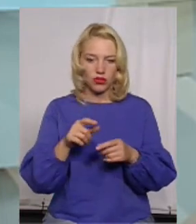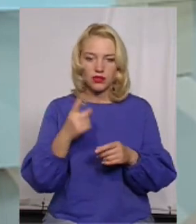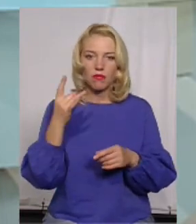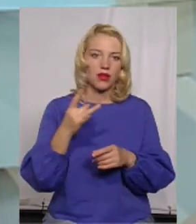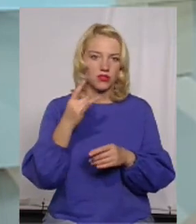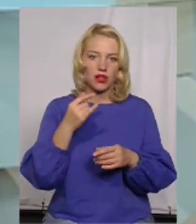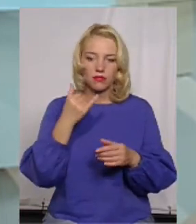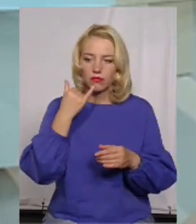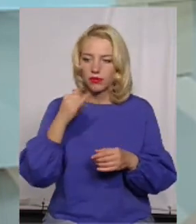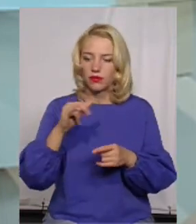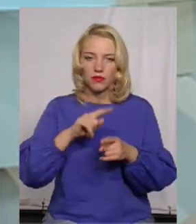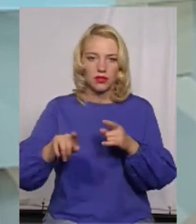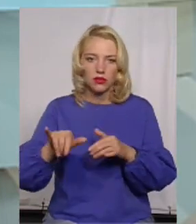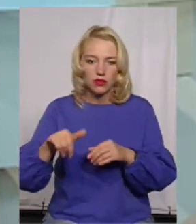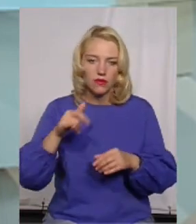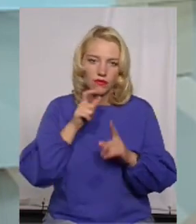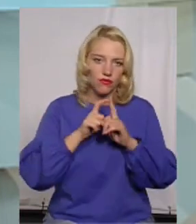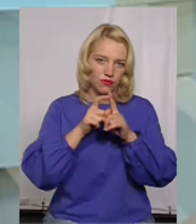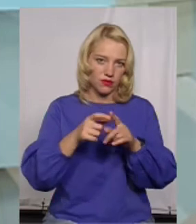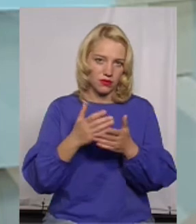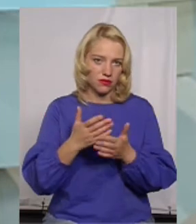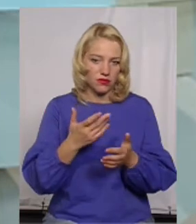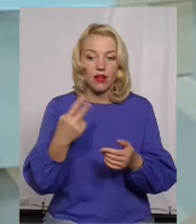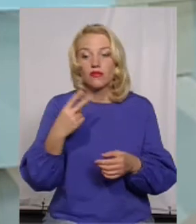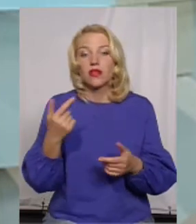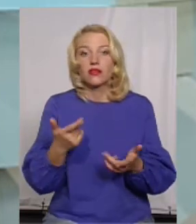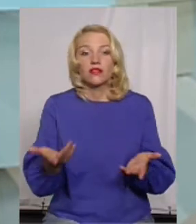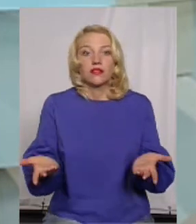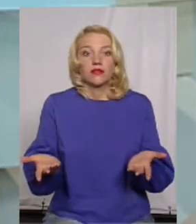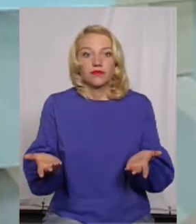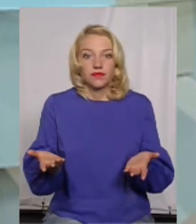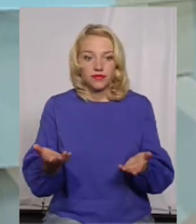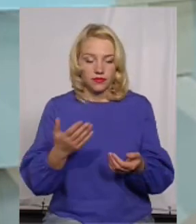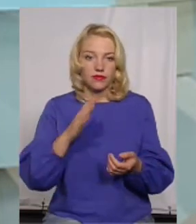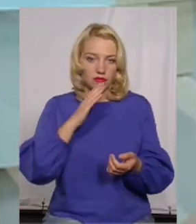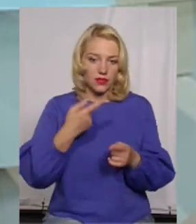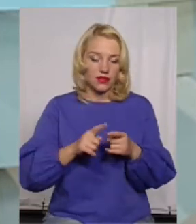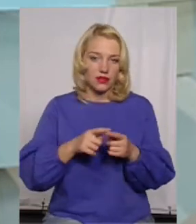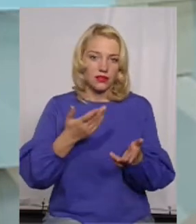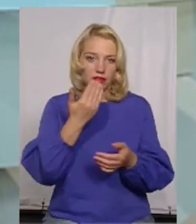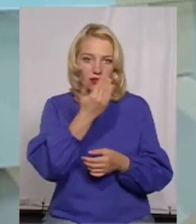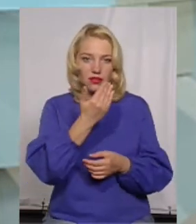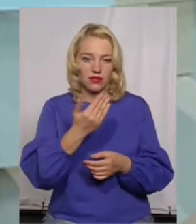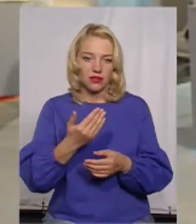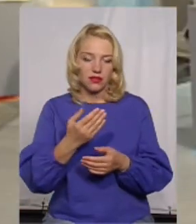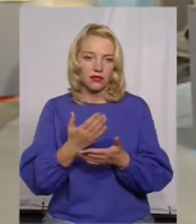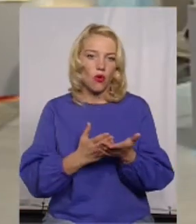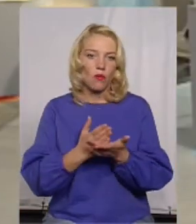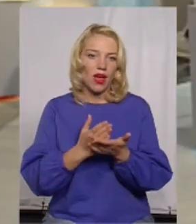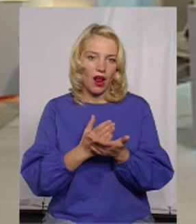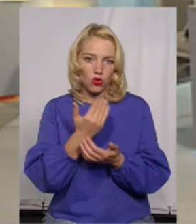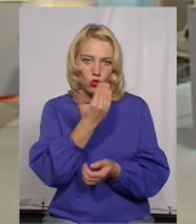додзвонитися. Ну, а 20 гривень, це, ну, наші оператори мобільного зв'язку, на жаль, трішечки теж